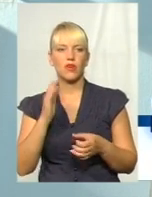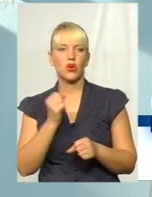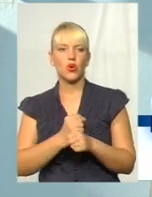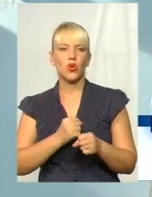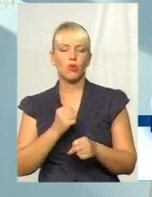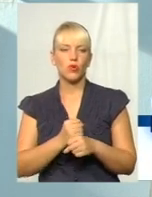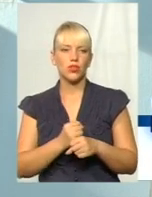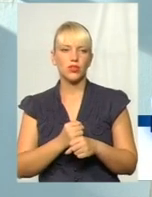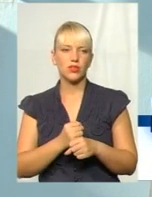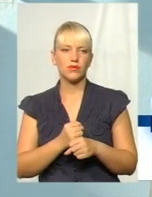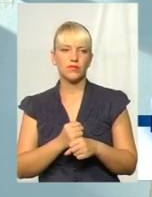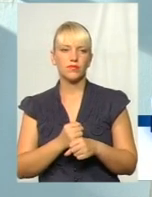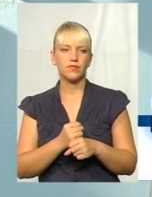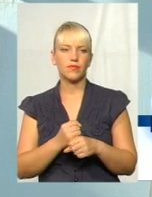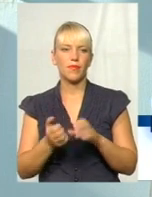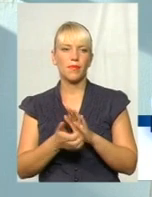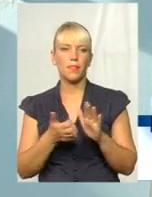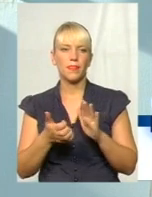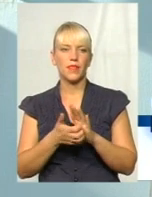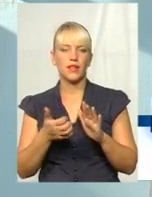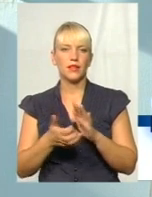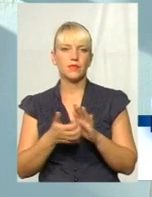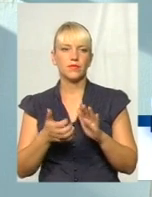недоліків.